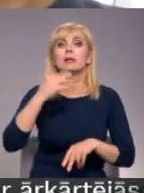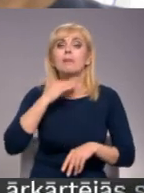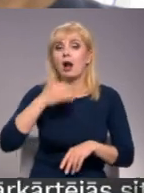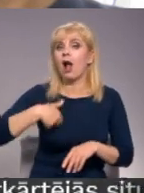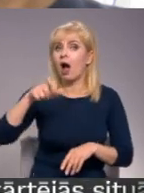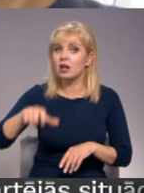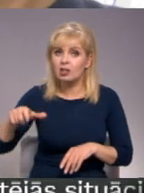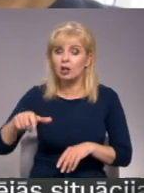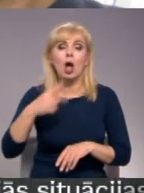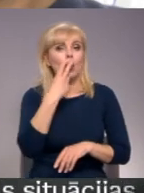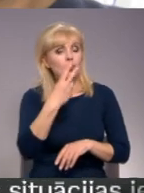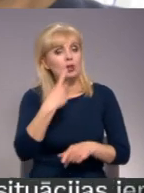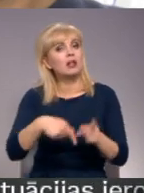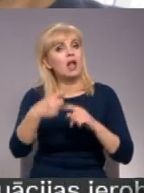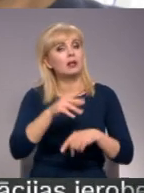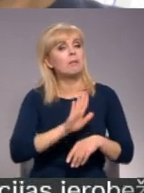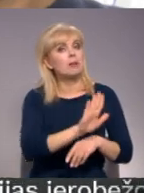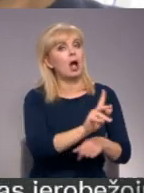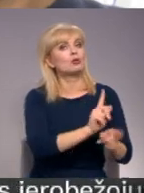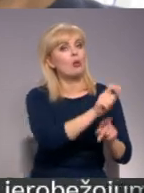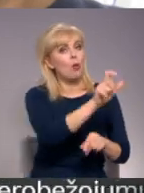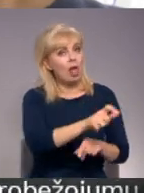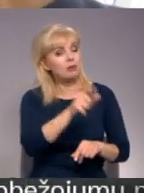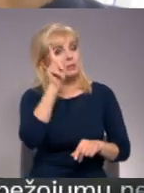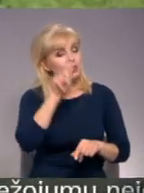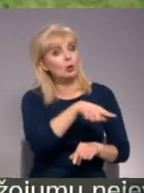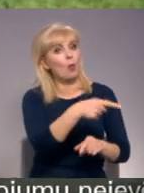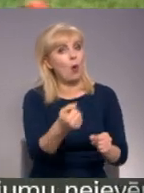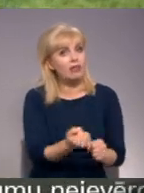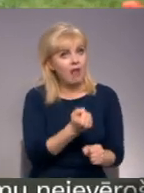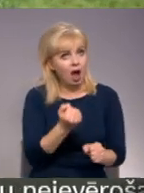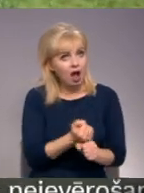Uzskat, ka viņai jāatgriežas pēc saviem skolotājiem, kuri zina, ko dara.